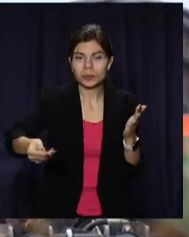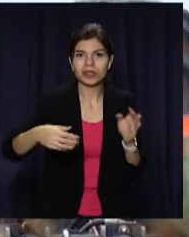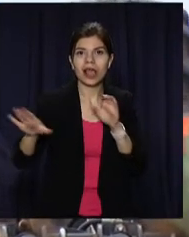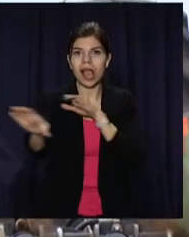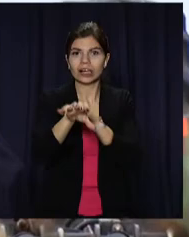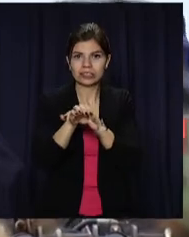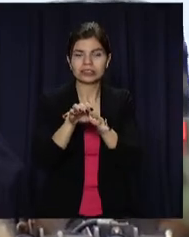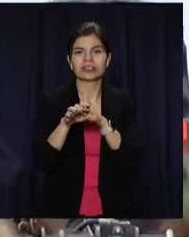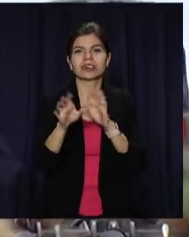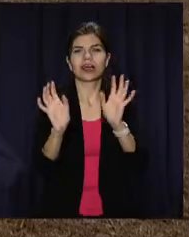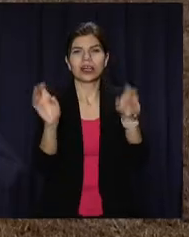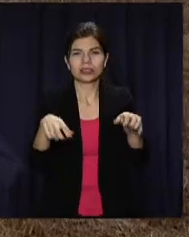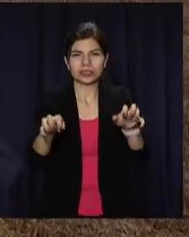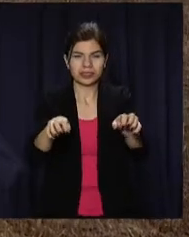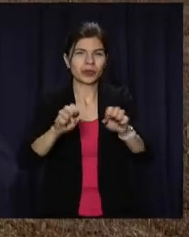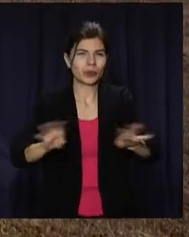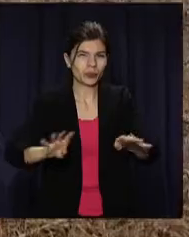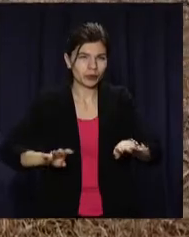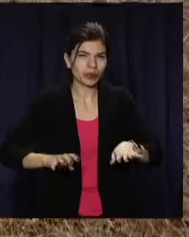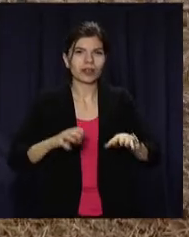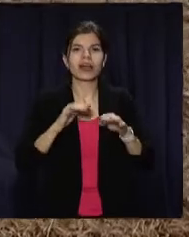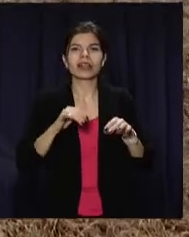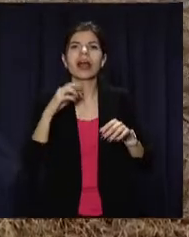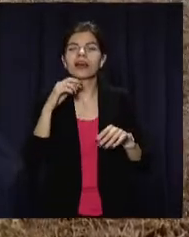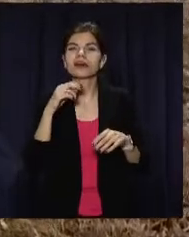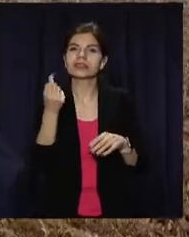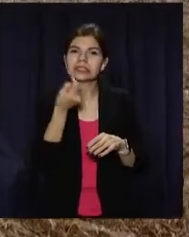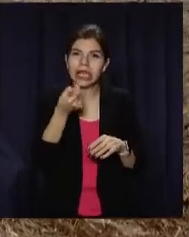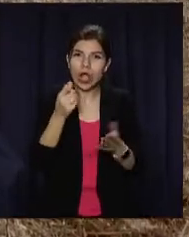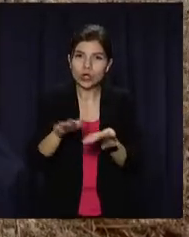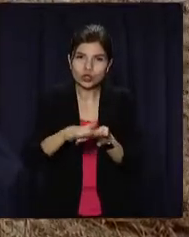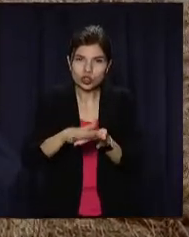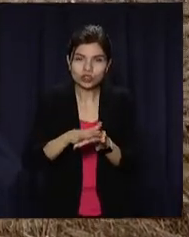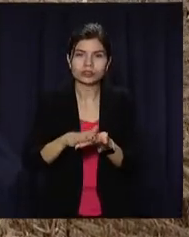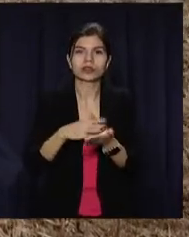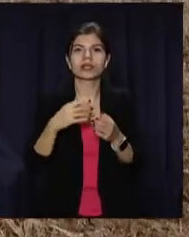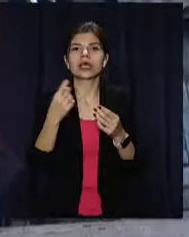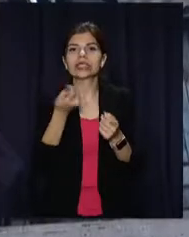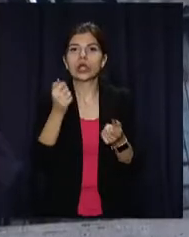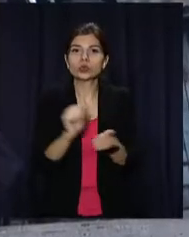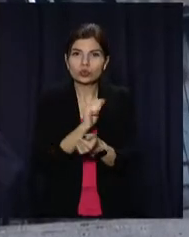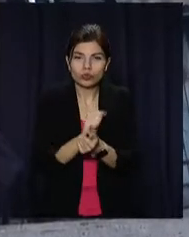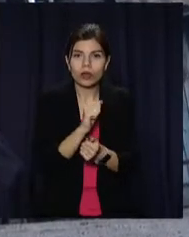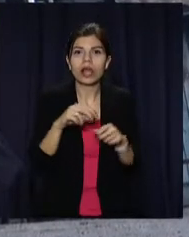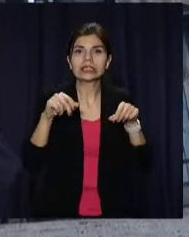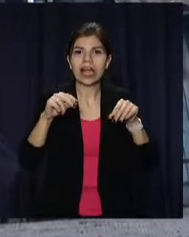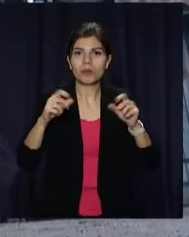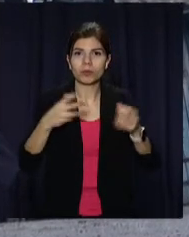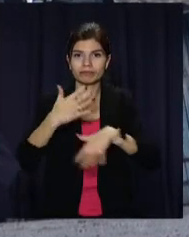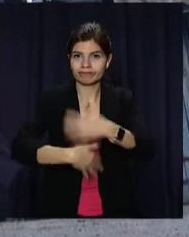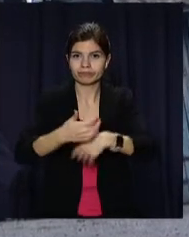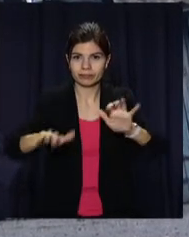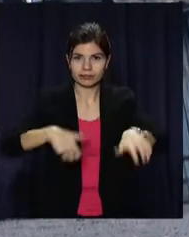комплекс, агрегати для внесення рідких мінеральних добрив, зерноочищувальні сепаратори, зерносушарки, грунтообробна техніка.